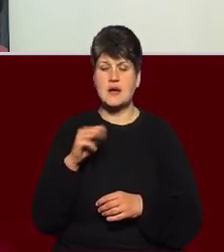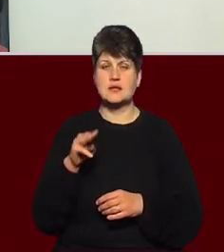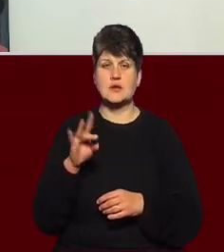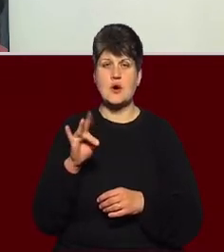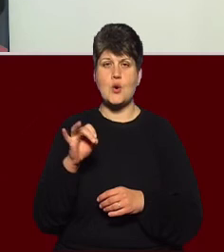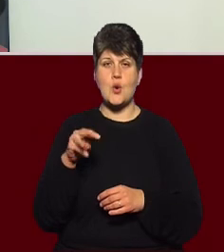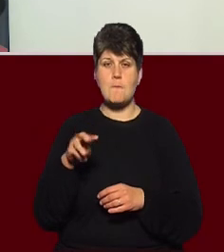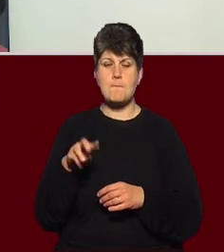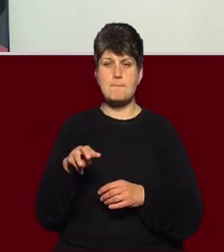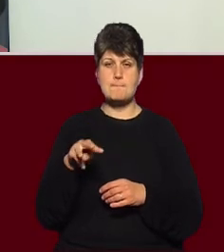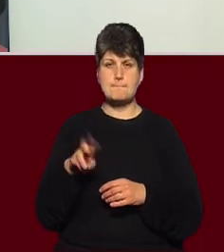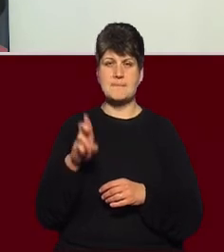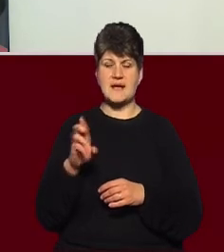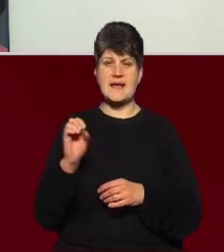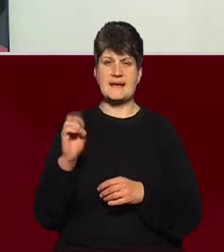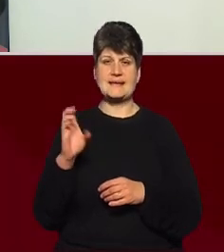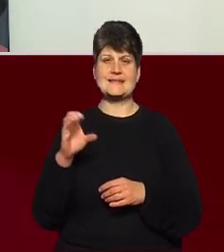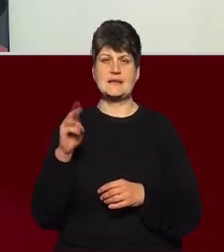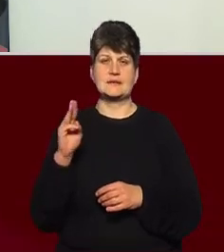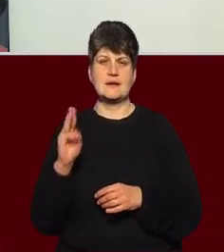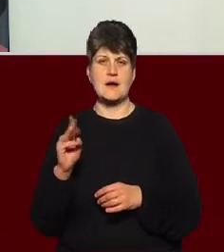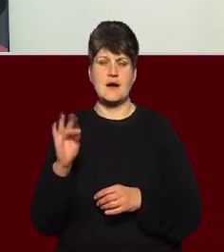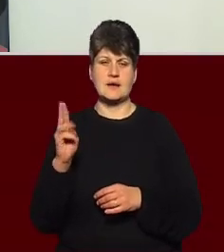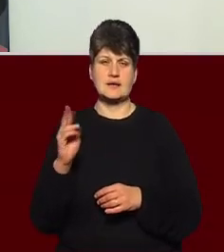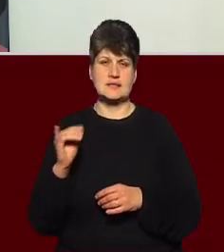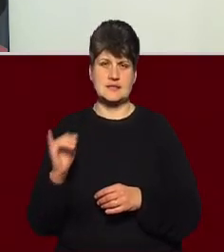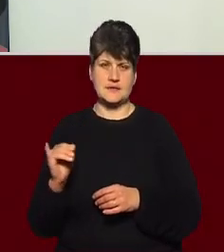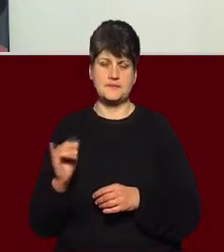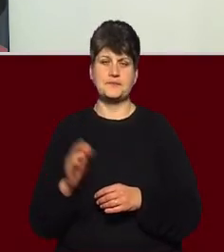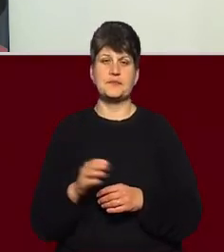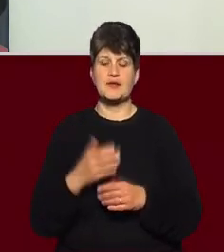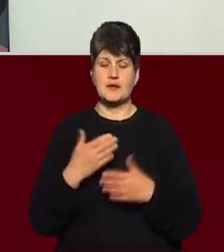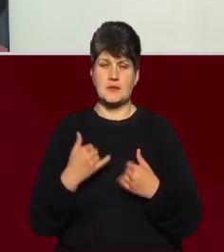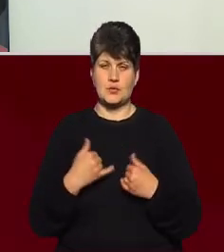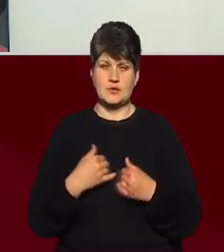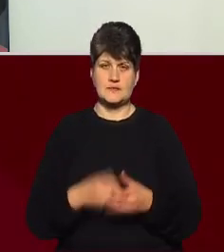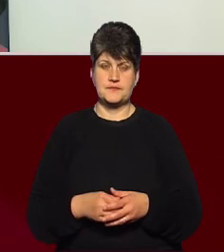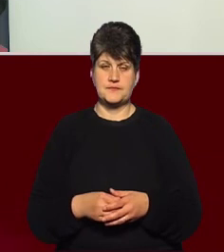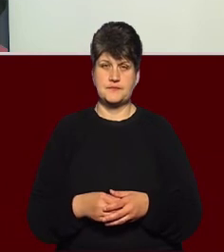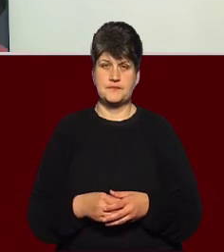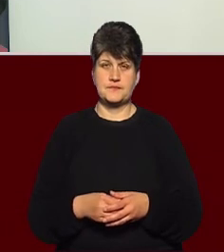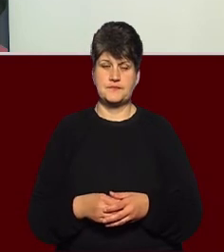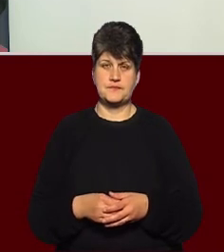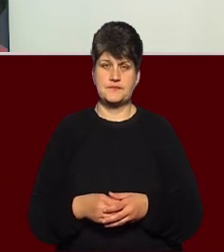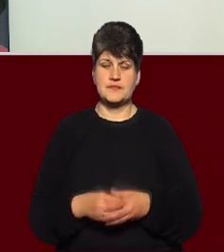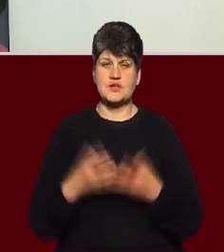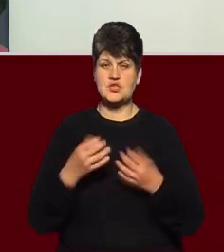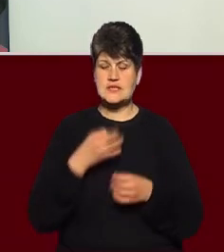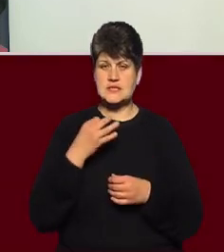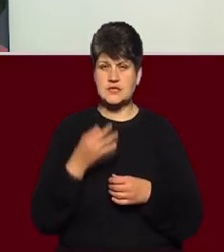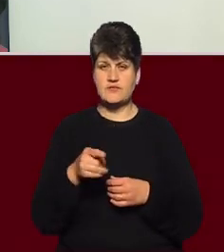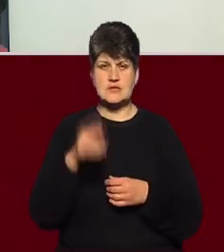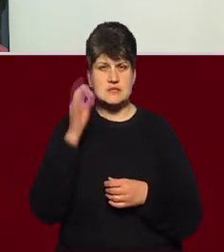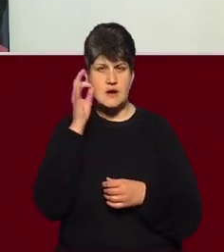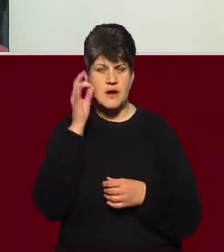хотілося б, що його також було більше, хоча це дуже дороговартісний спосіб також лікування. І ще, скажіть, ви згадували за реабілітацією,